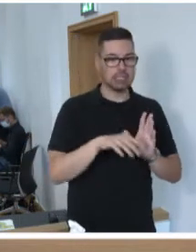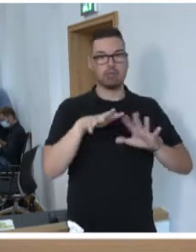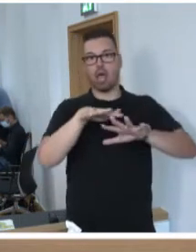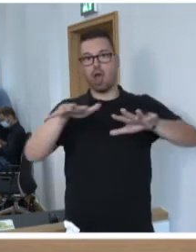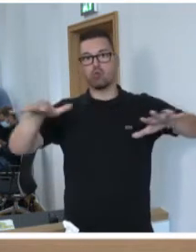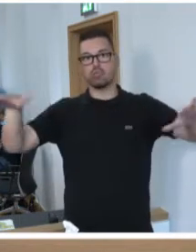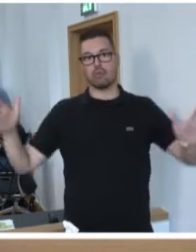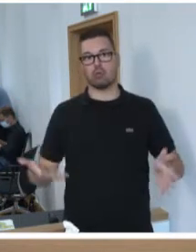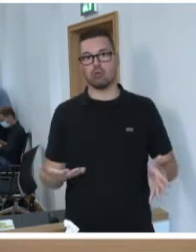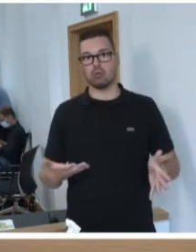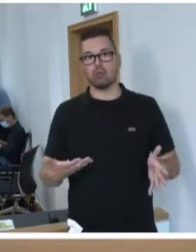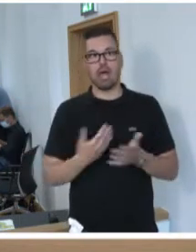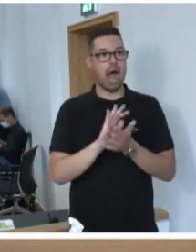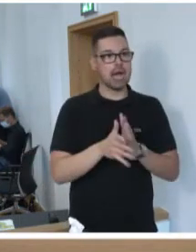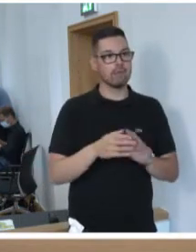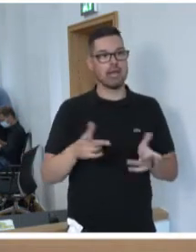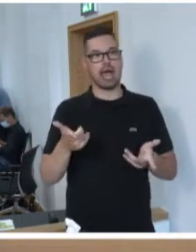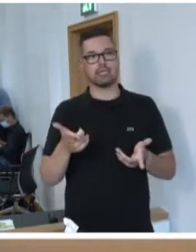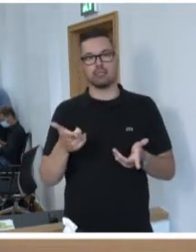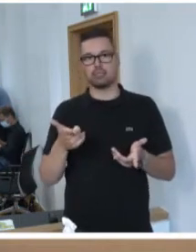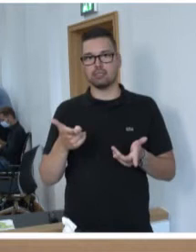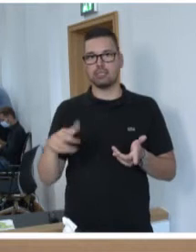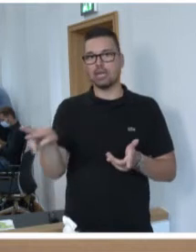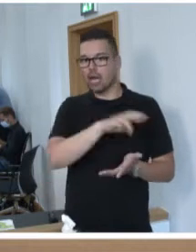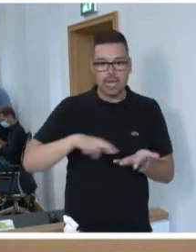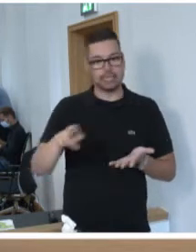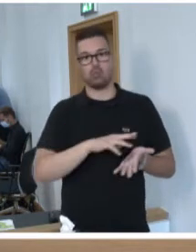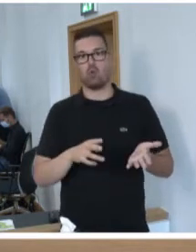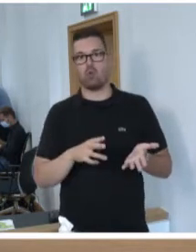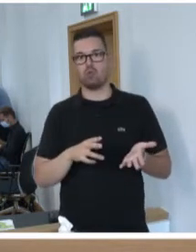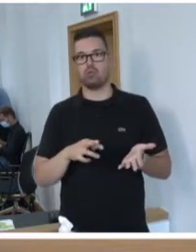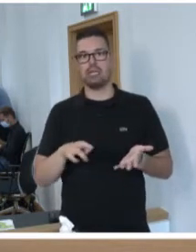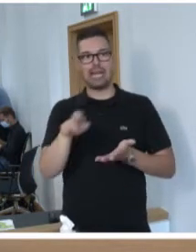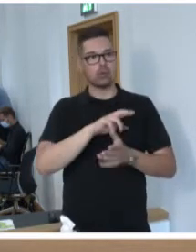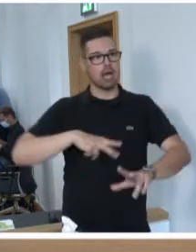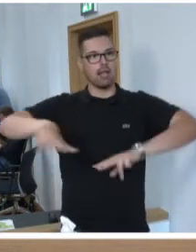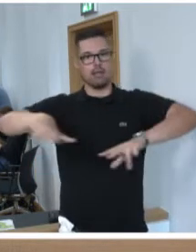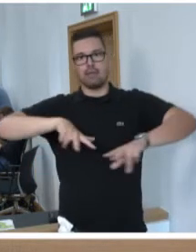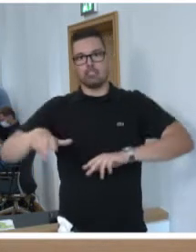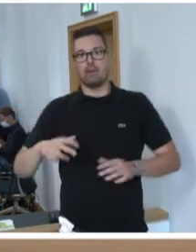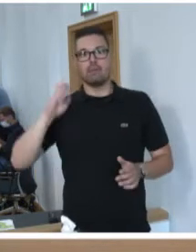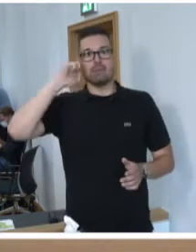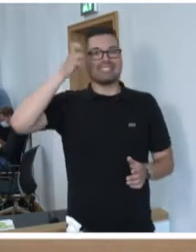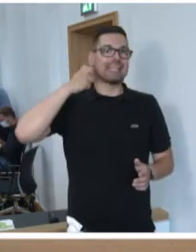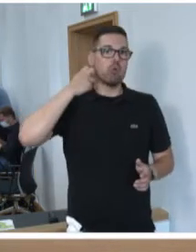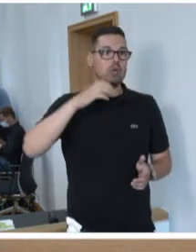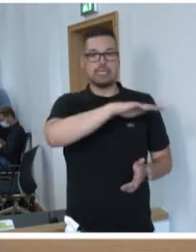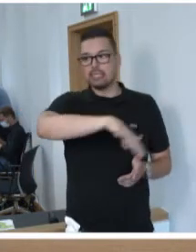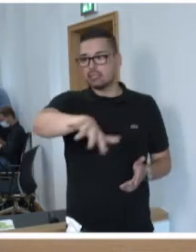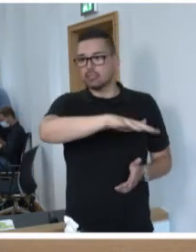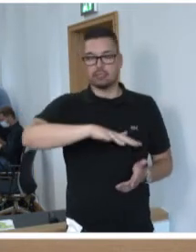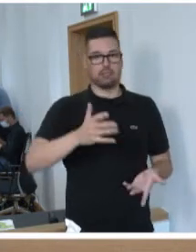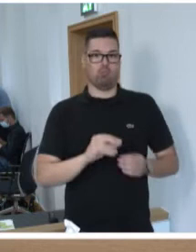das Handwerk der Region, auf den Dienstleistungsbereich, auf die gesamte regionale Wirtschaft im Kreis Saarlouis und darüber hinaus.